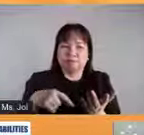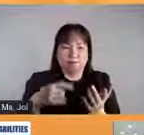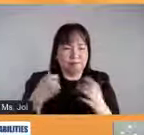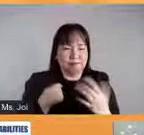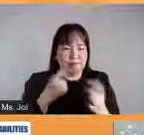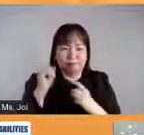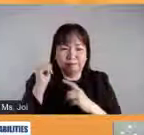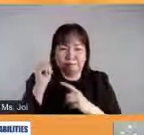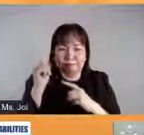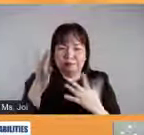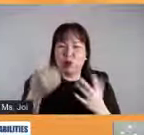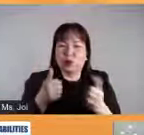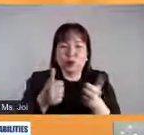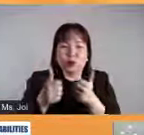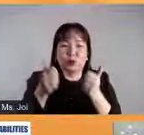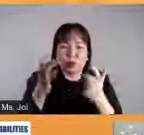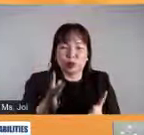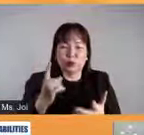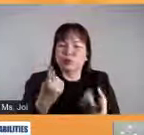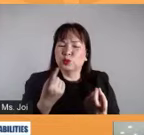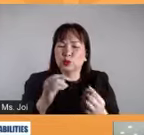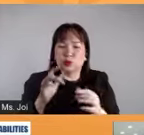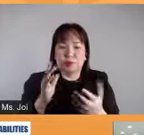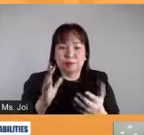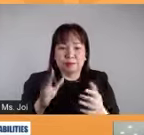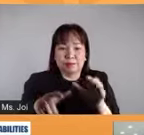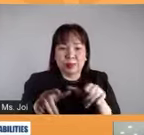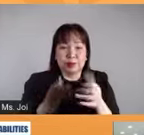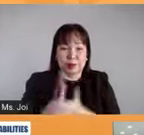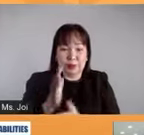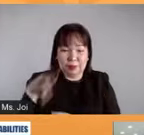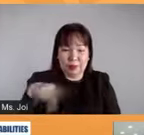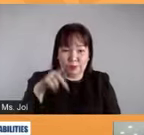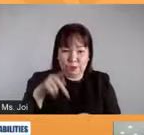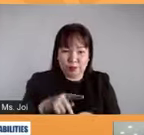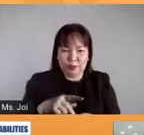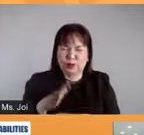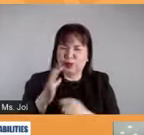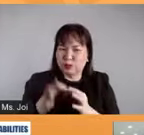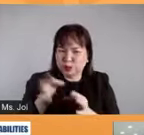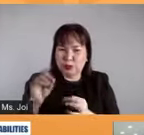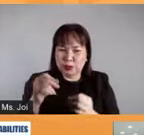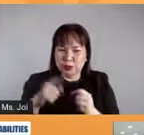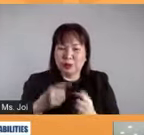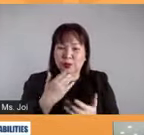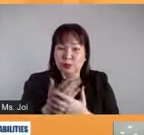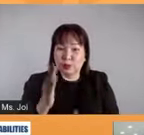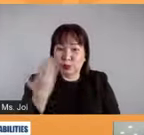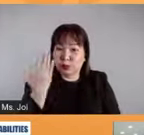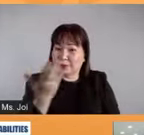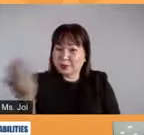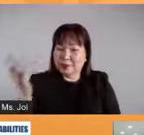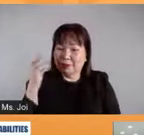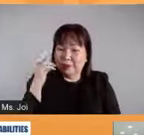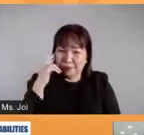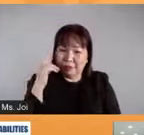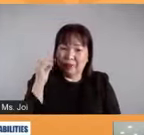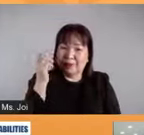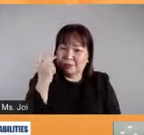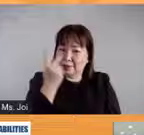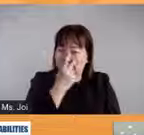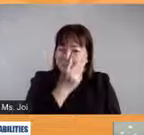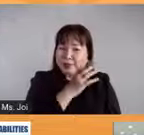bansa. So, huwag na po natin patagalin. Kasama na natin ngayon. Good morning po sa inyo, Sir Ranil, Ms. Crisie at Sir Lauro.